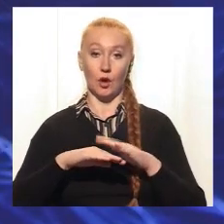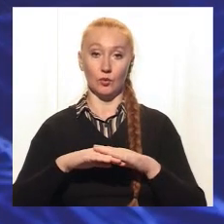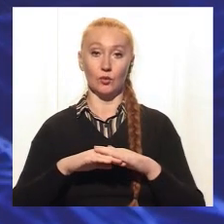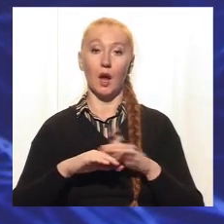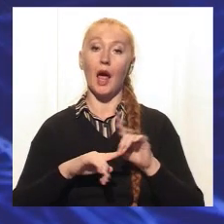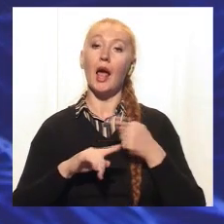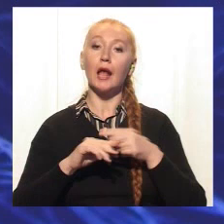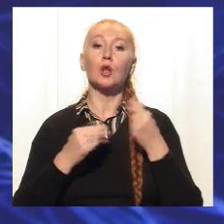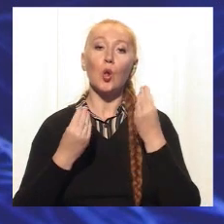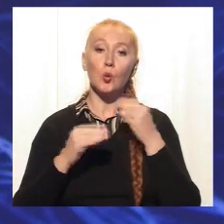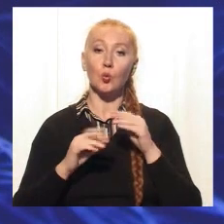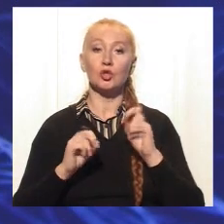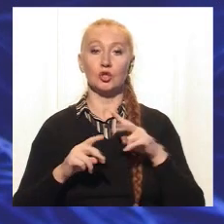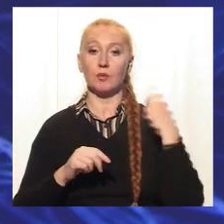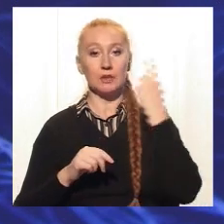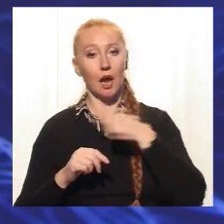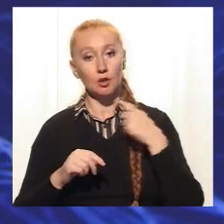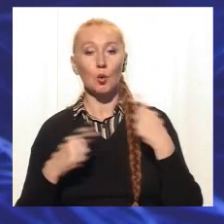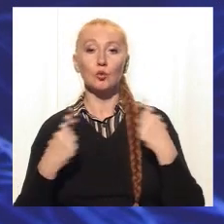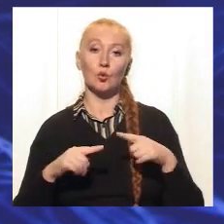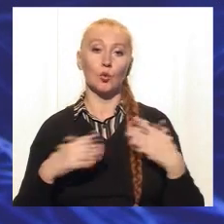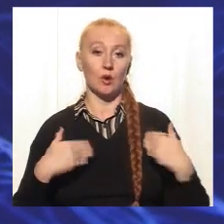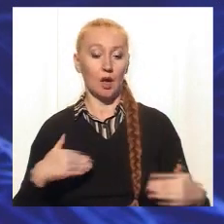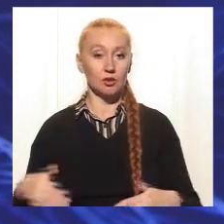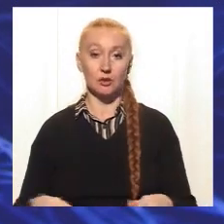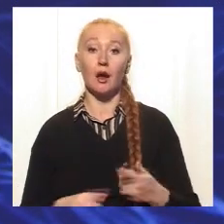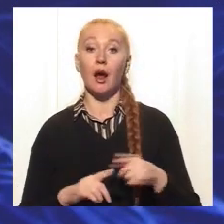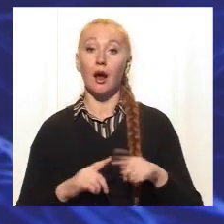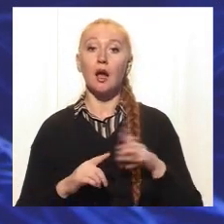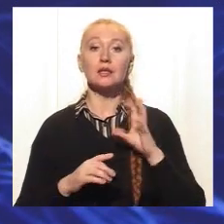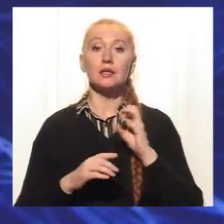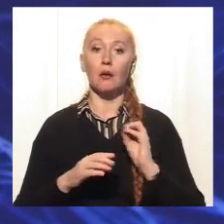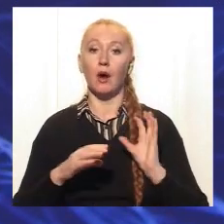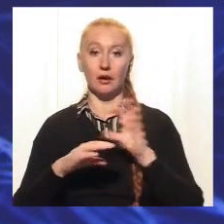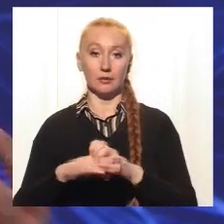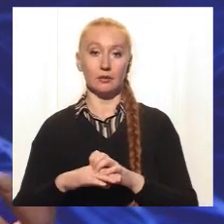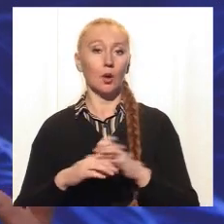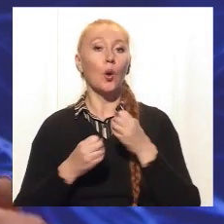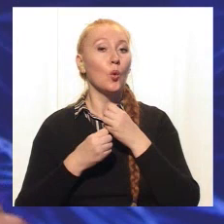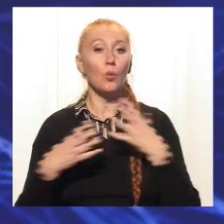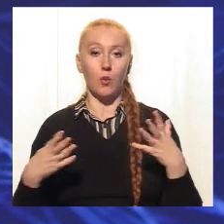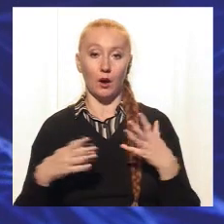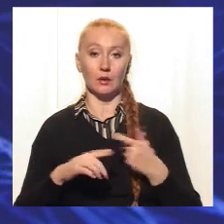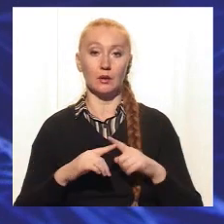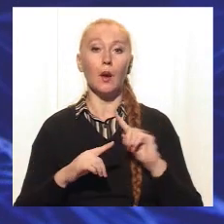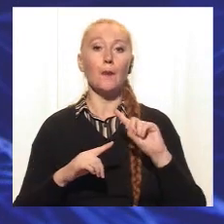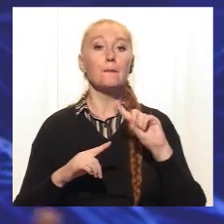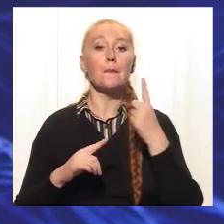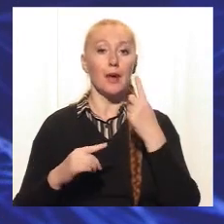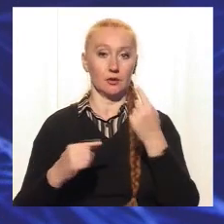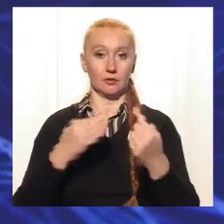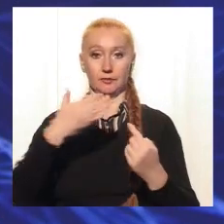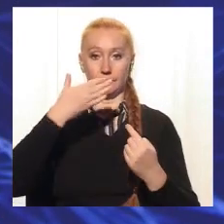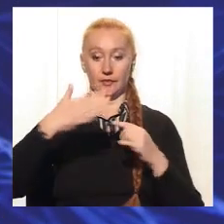це краще, ніж за обличчя чи іншу частину тіла. Справа в тому, що собака кидається, будь-яка собака кидається на те, що